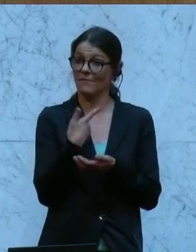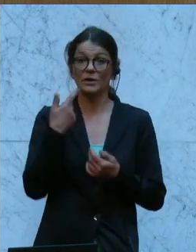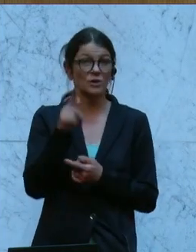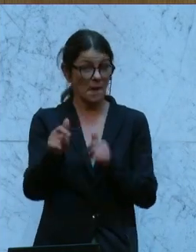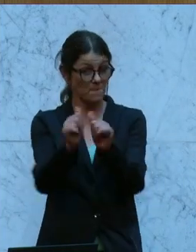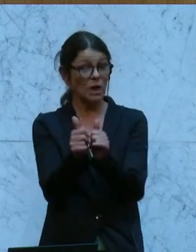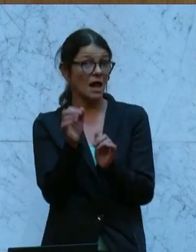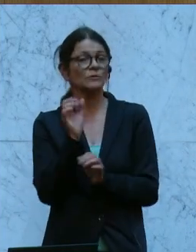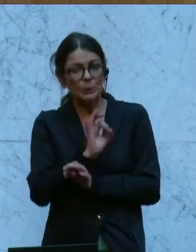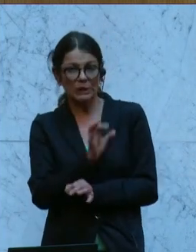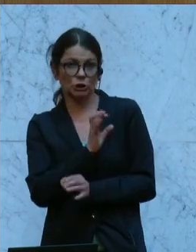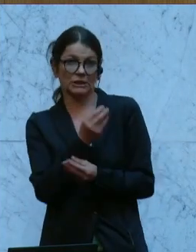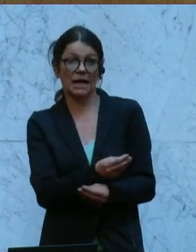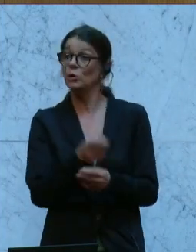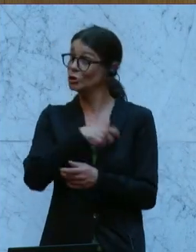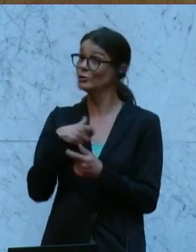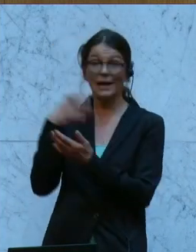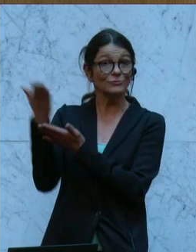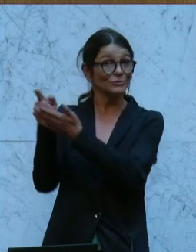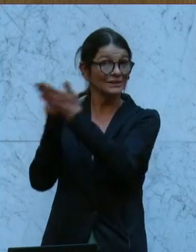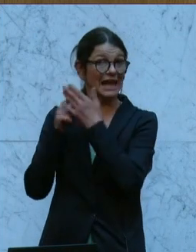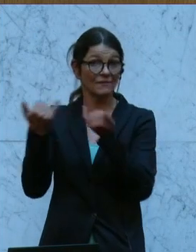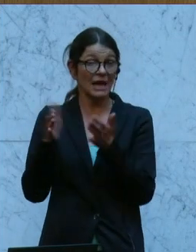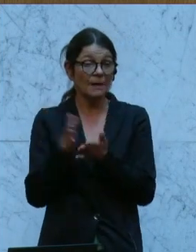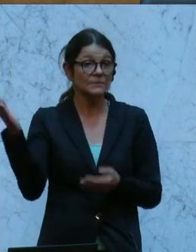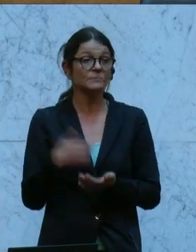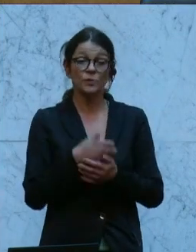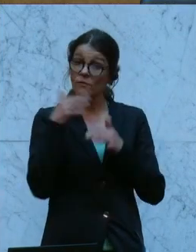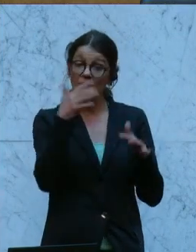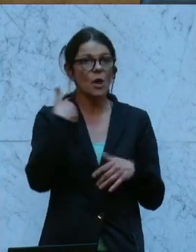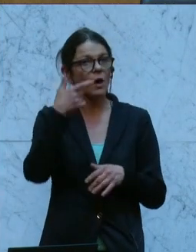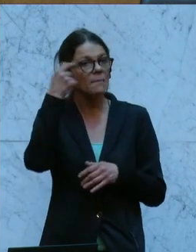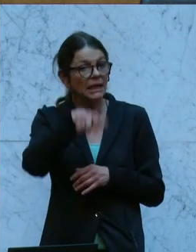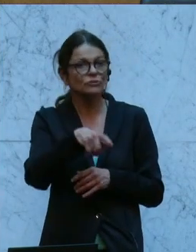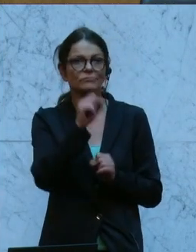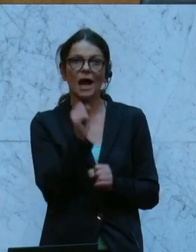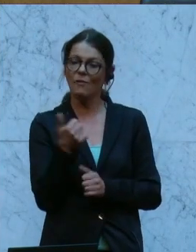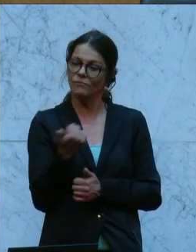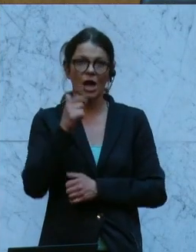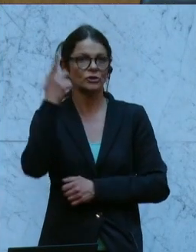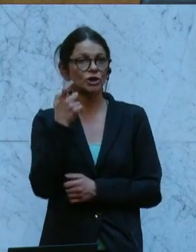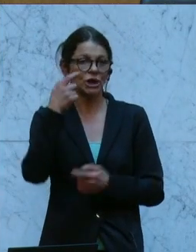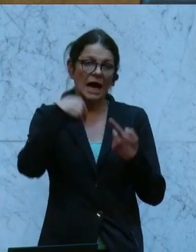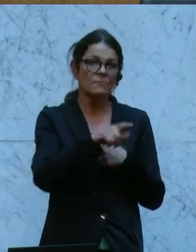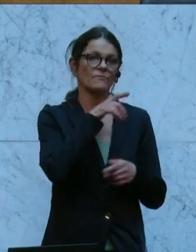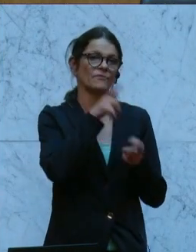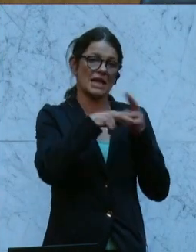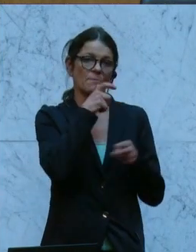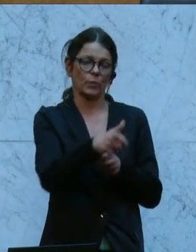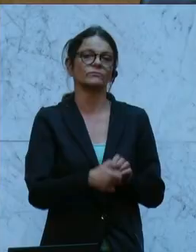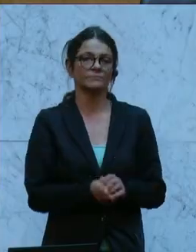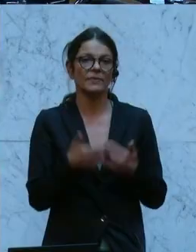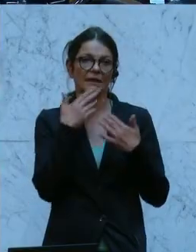eine gute Chance geben, die Schweizer zeigen es vor. Und viele junge Menschen werden hier einen erfolgreichen Start auch in den Pflegeberuf haben.